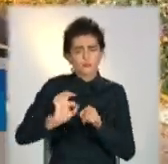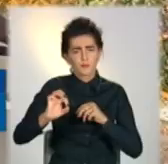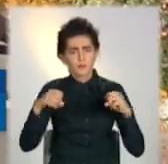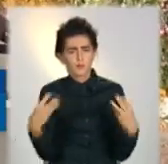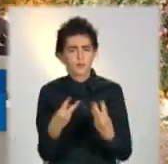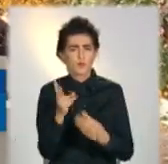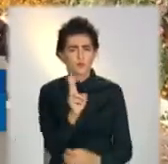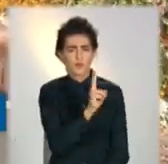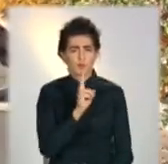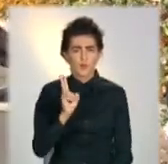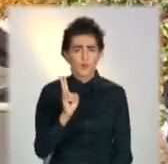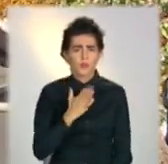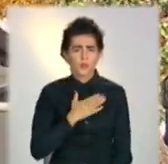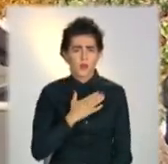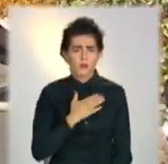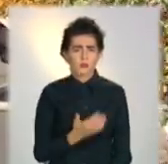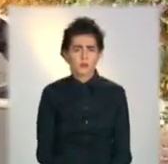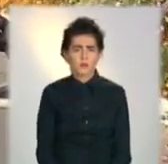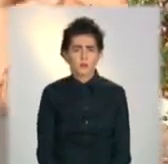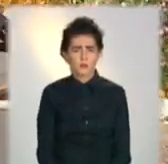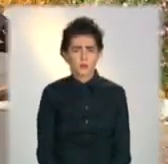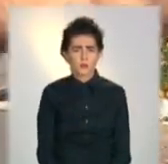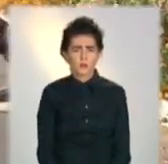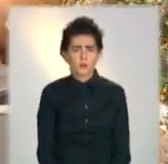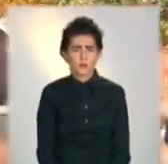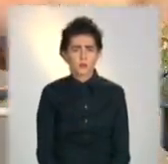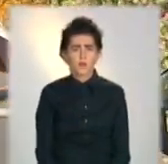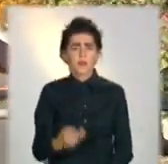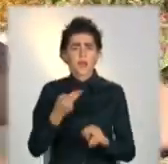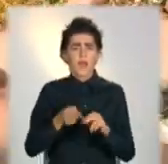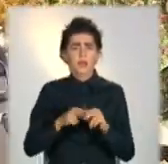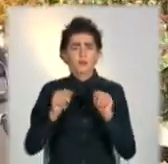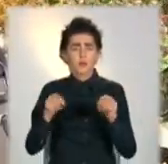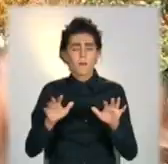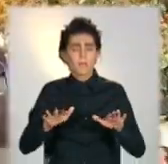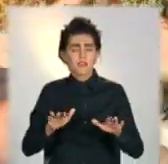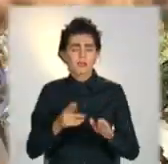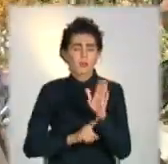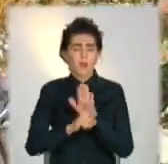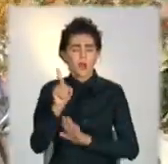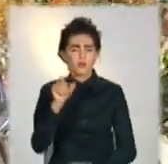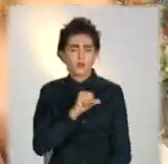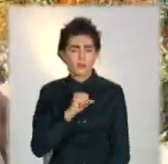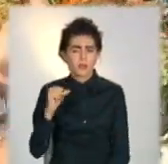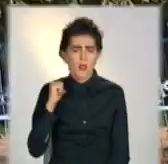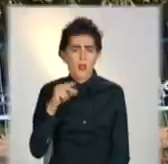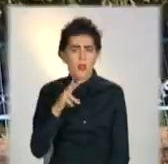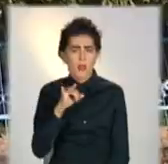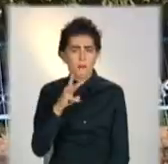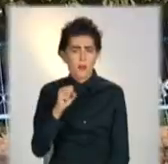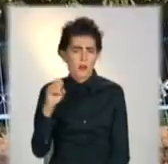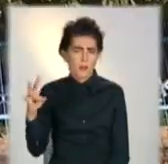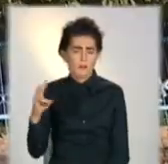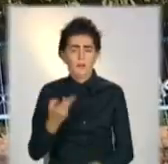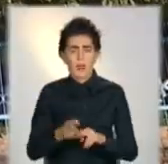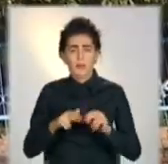Це наша краса. З цього міста почався ліман. Першу